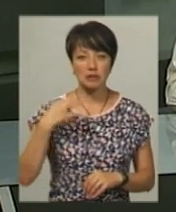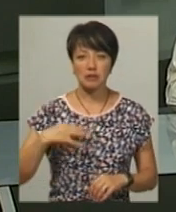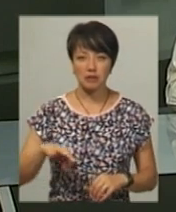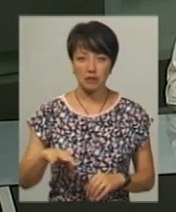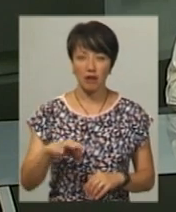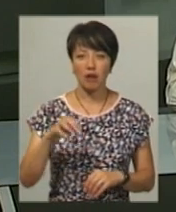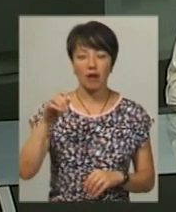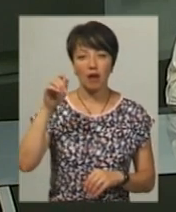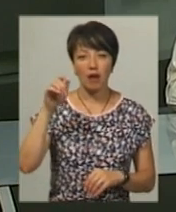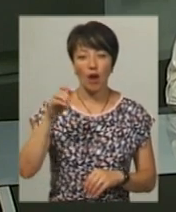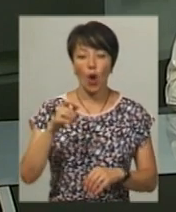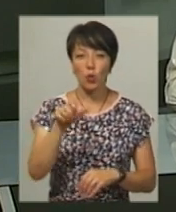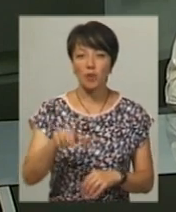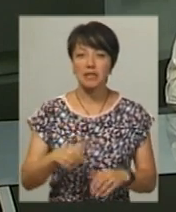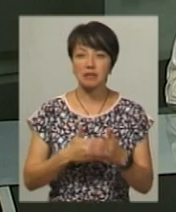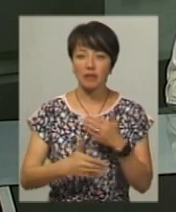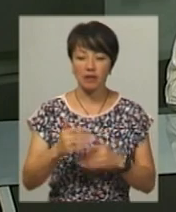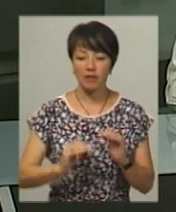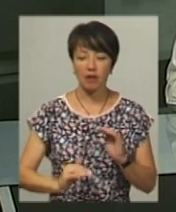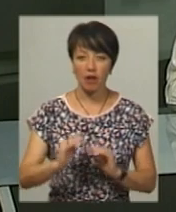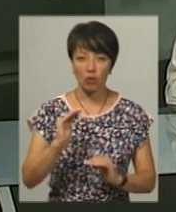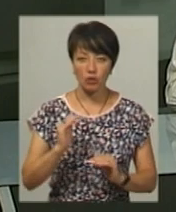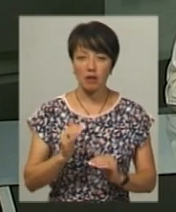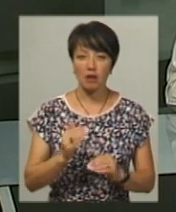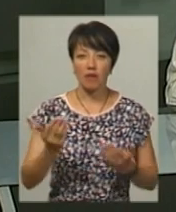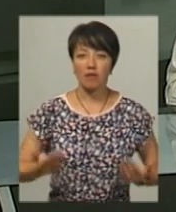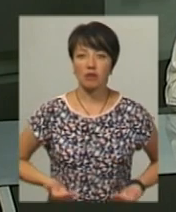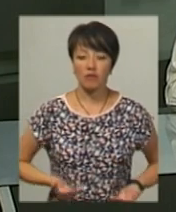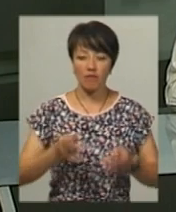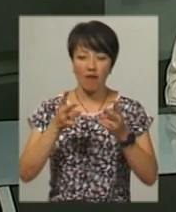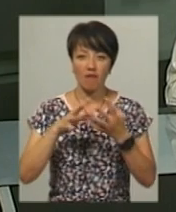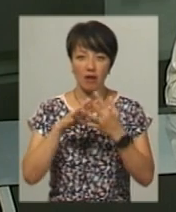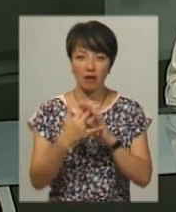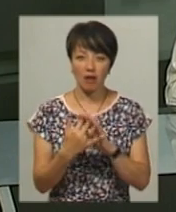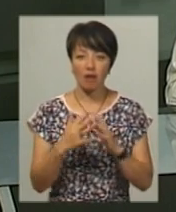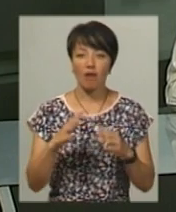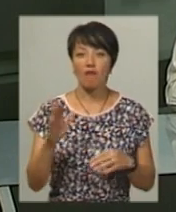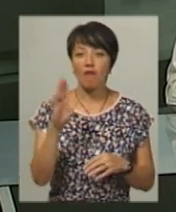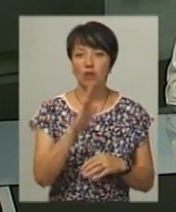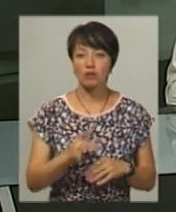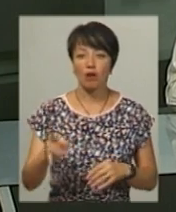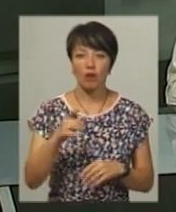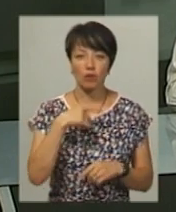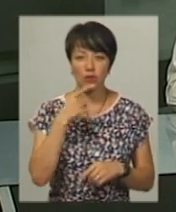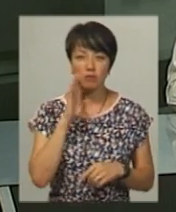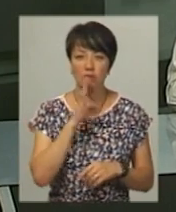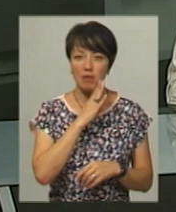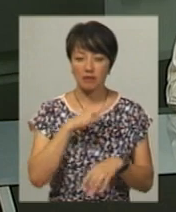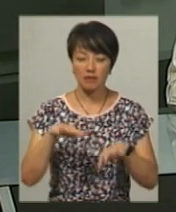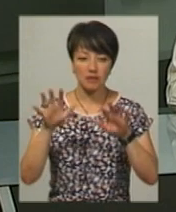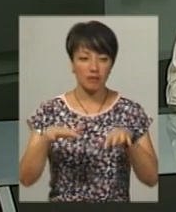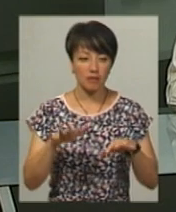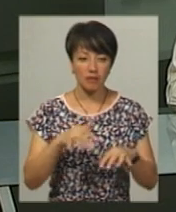людина з інвалідністю від народження, мешкають в аварійній глинобитній хаті в Юхимівцях Волочийського району. Мати каже, у зливу не